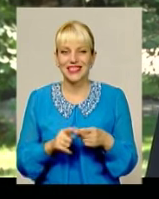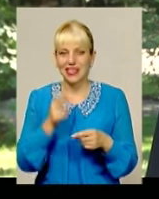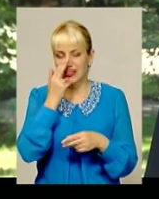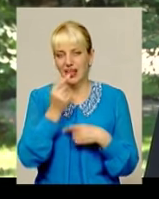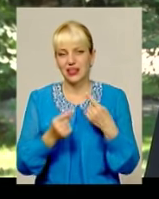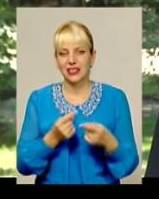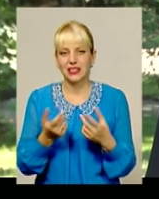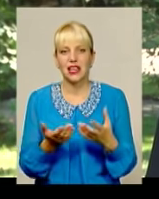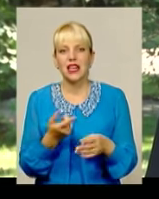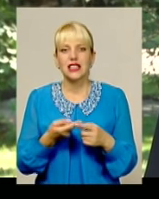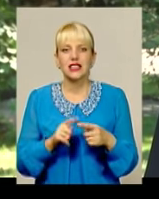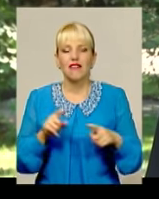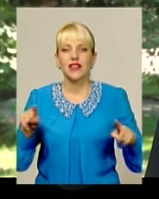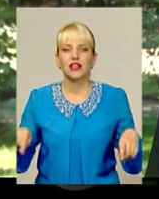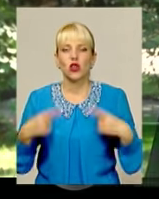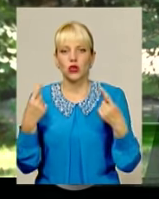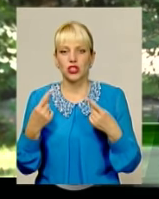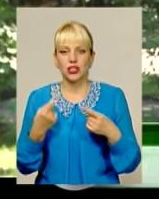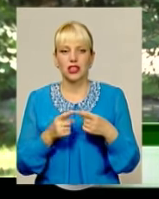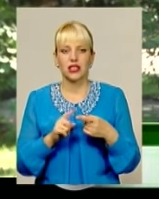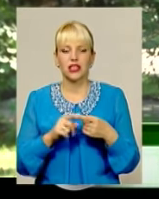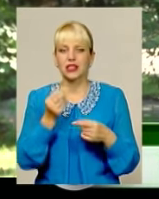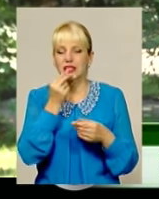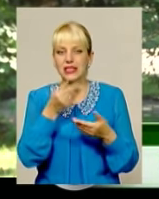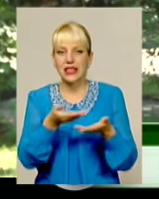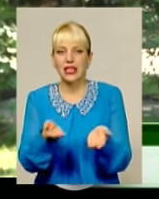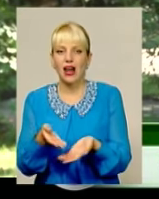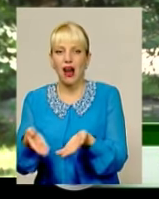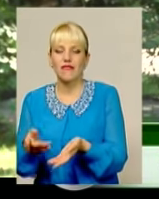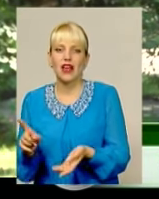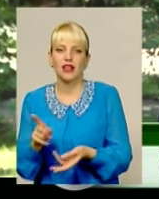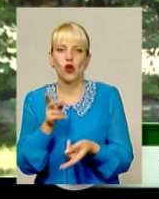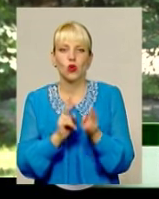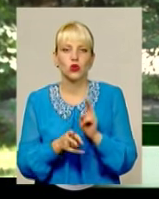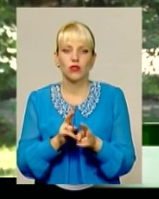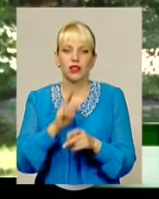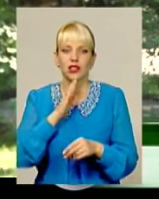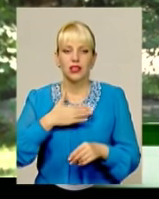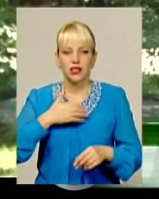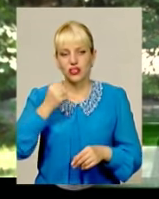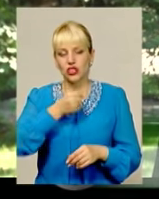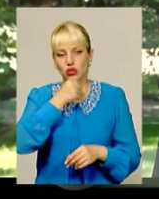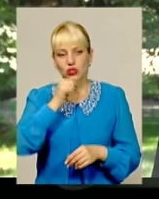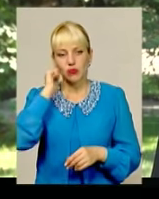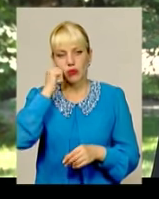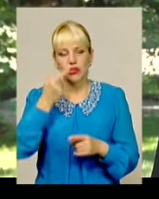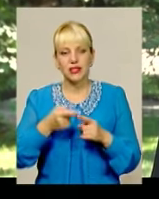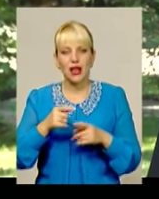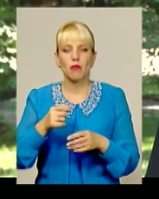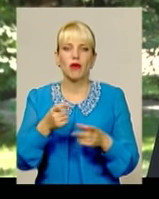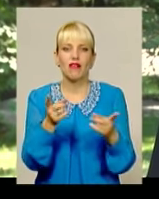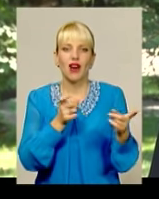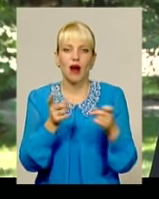які були колись. Це відродження тих страв, які колись готували наші предки, наші бабусі, дідусі. Це можливість приватити туристів до